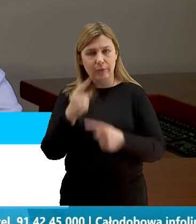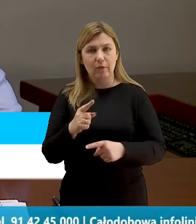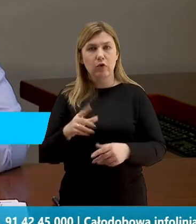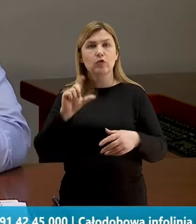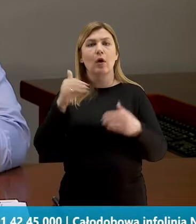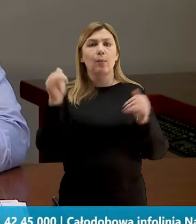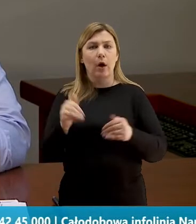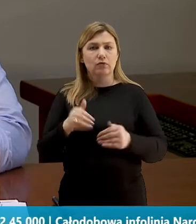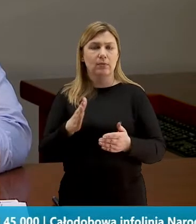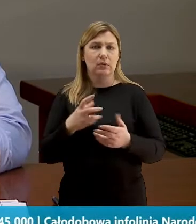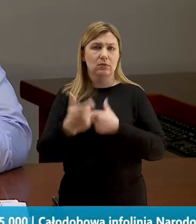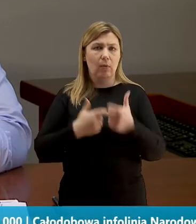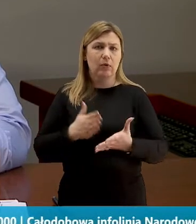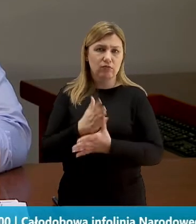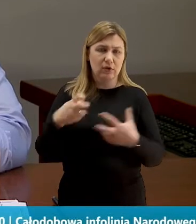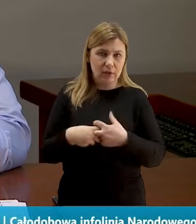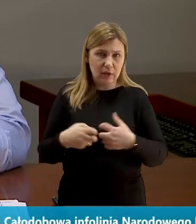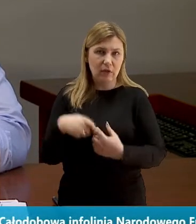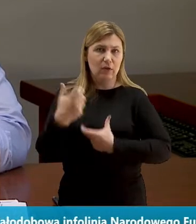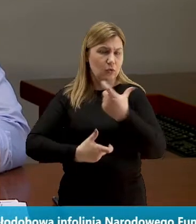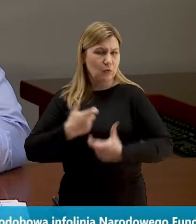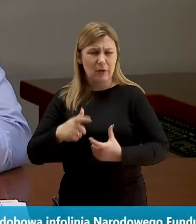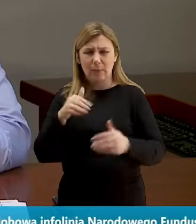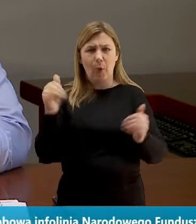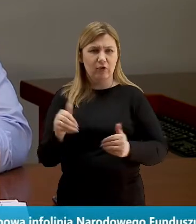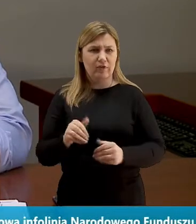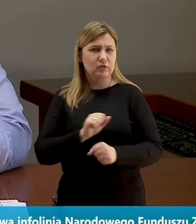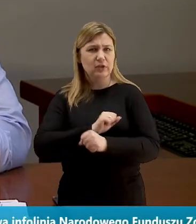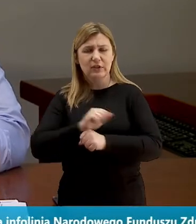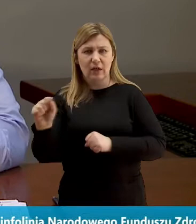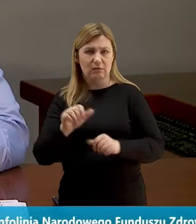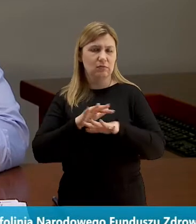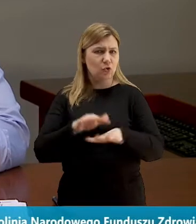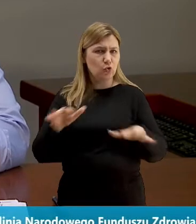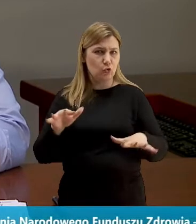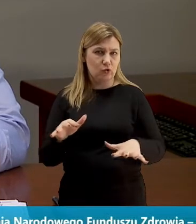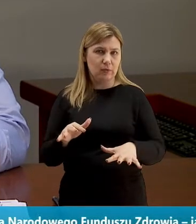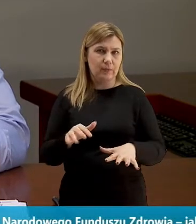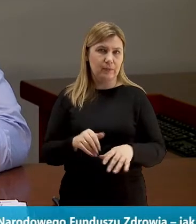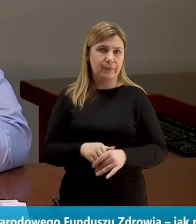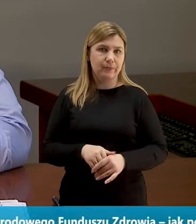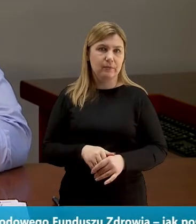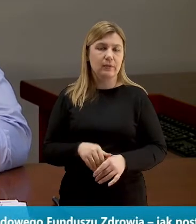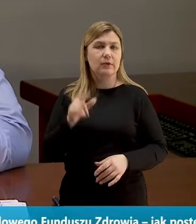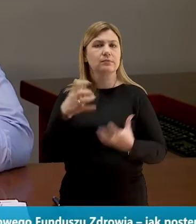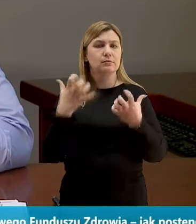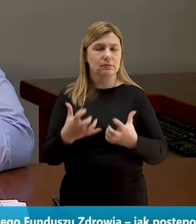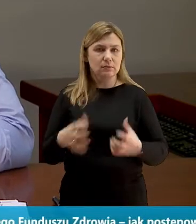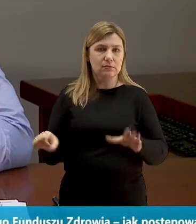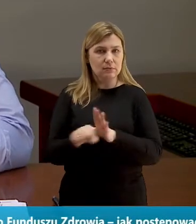zdalnie, zróbmy. Naprawdę tych instrumentów i możliwości w tej chwili jest bardzo dużo i zachęcamy do tego,